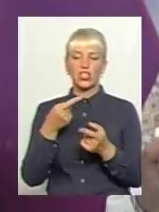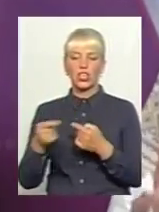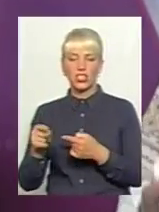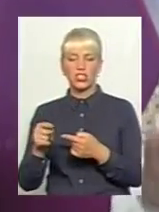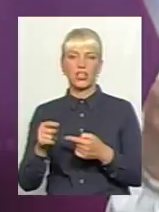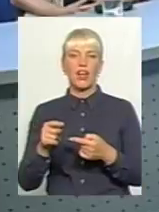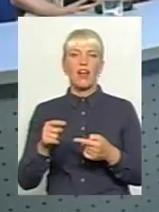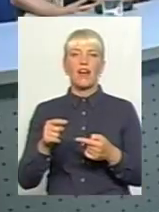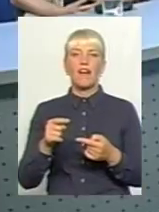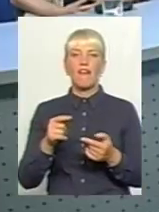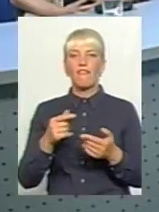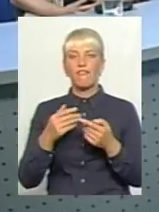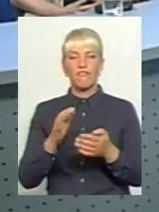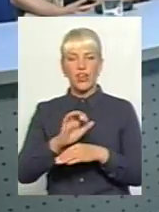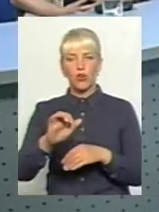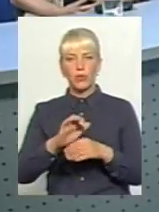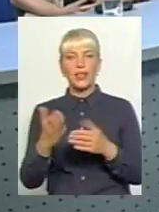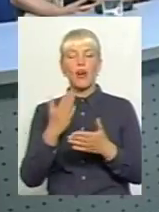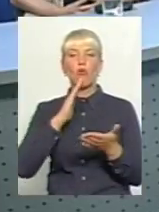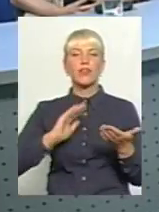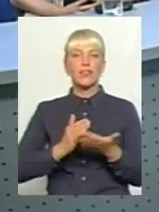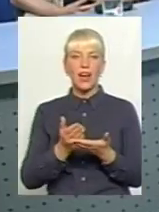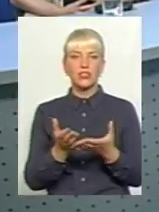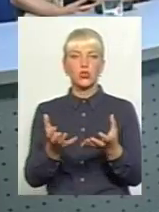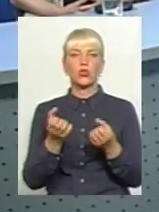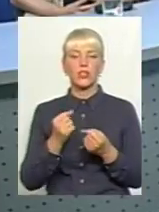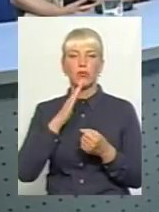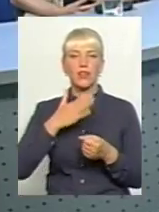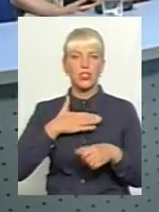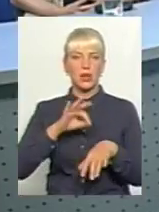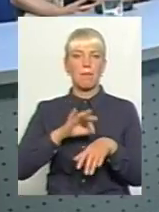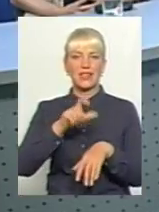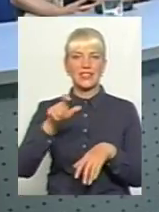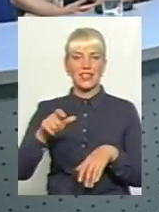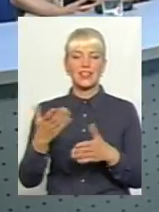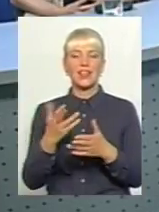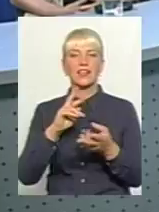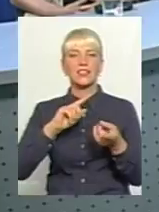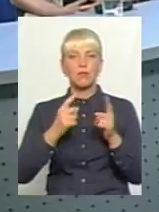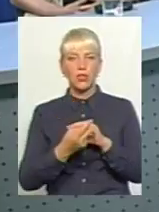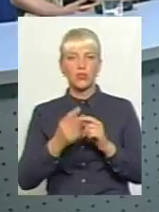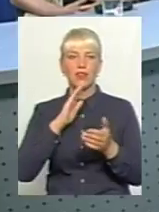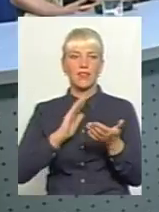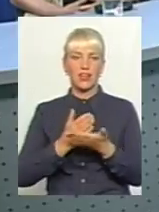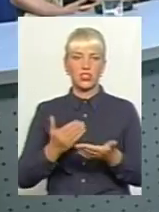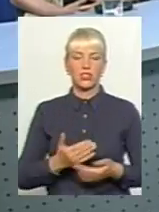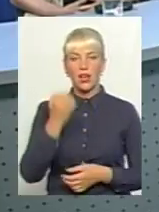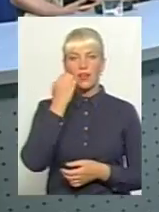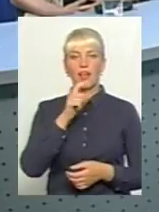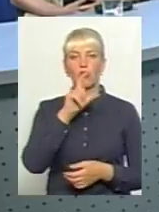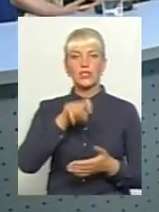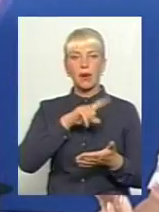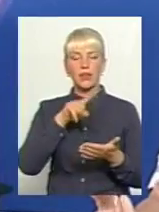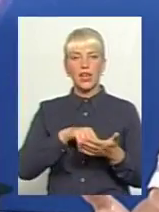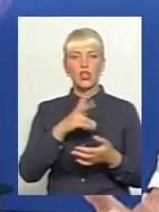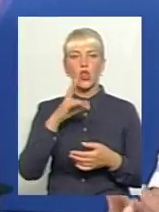якості діаліз отримують наші пацієнти, і як змінюється якість життя, відповідно? Дуже дякую за запитання, але я би хотіла сказати, що, мабуть,